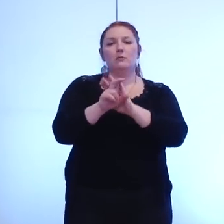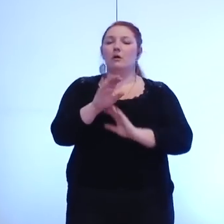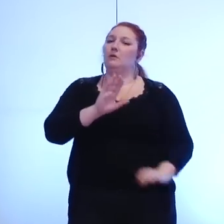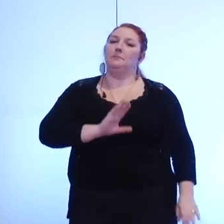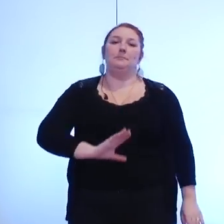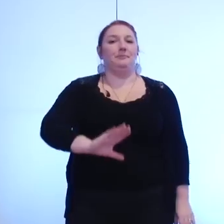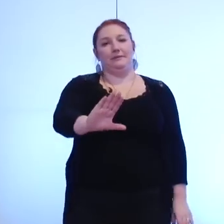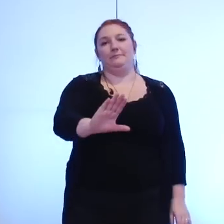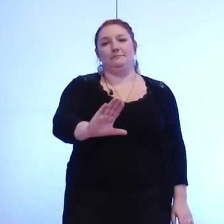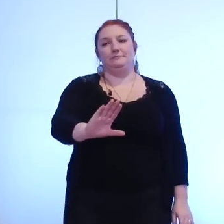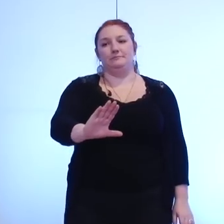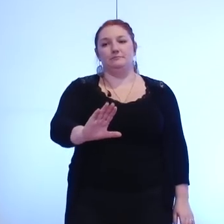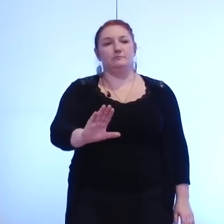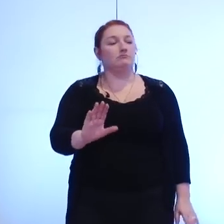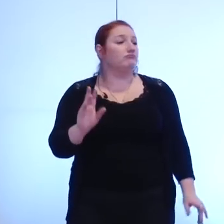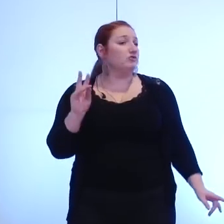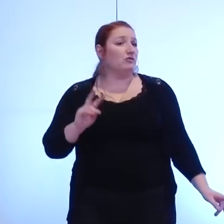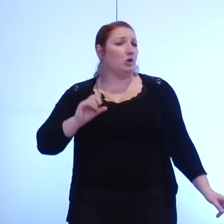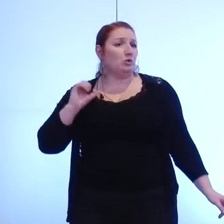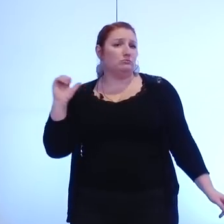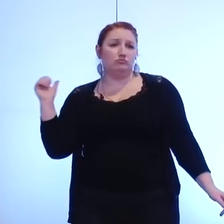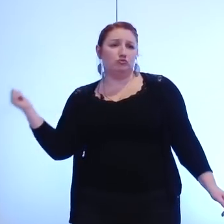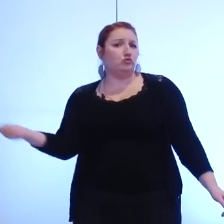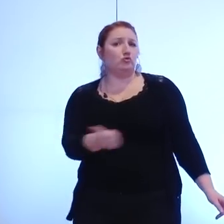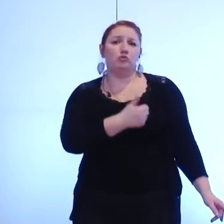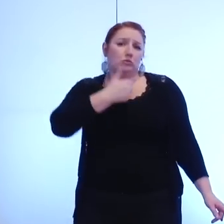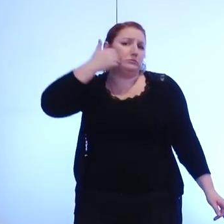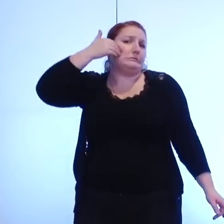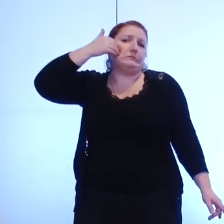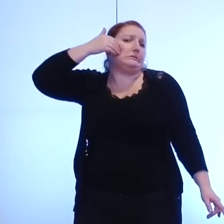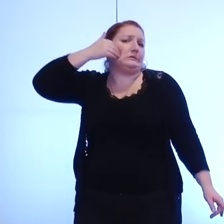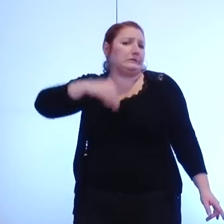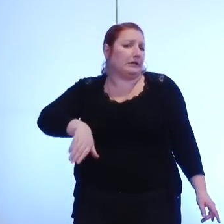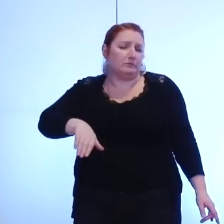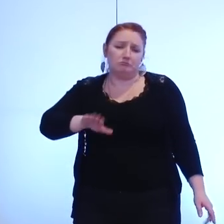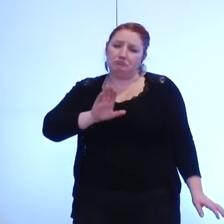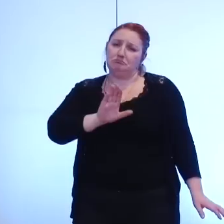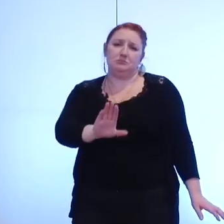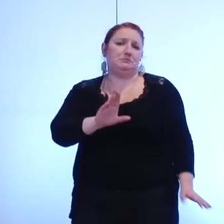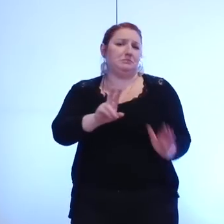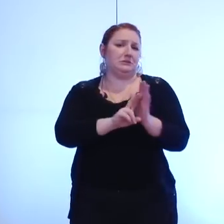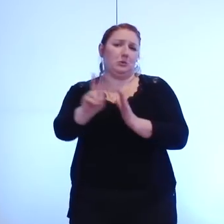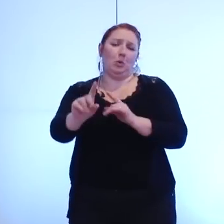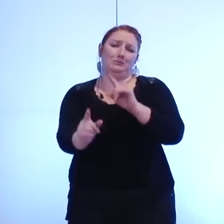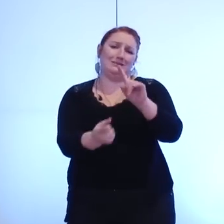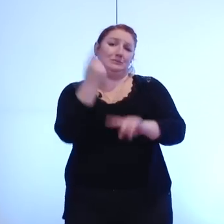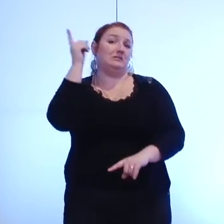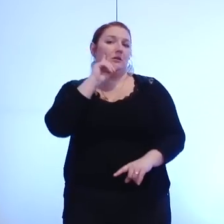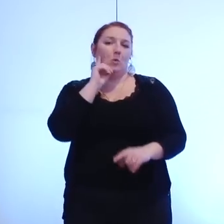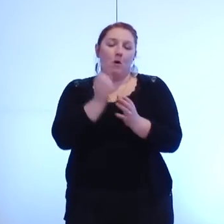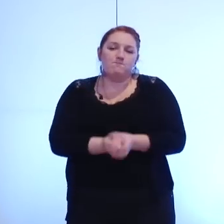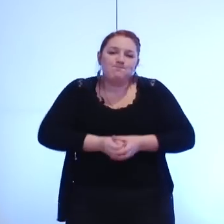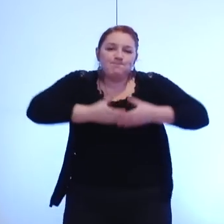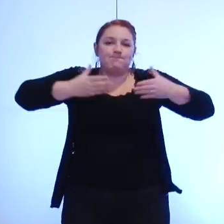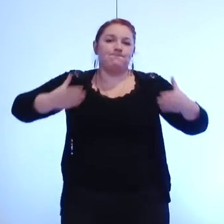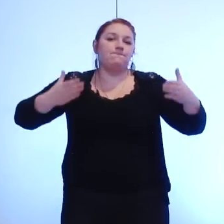personne ne l'a jamais nié tout simplement bien sûr par le poids démographique qu'elle représente les